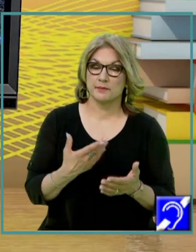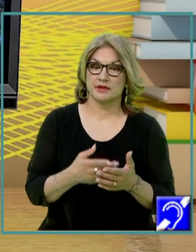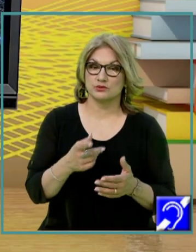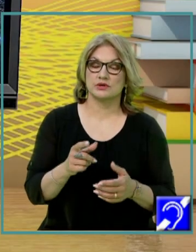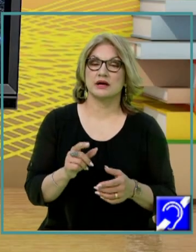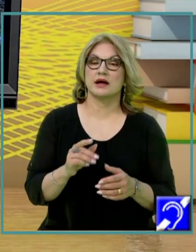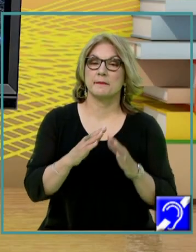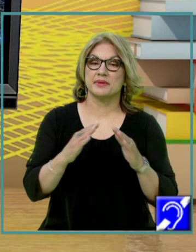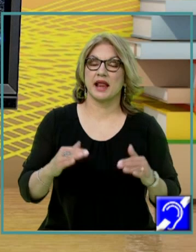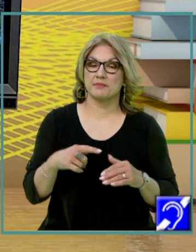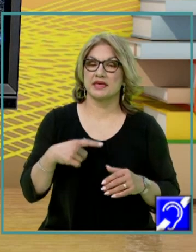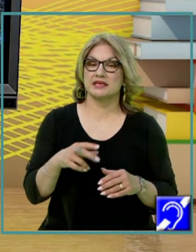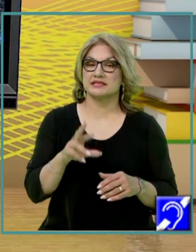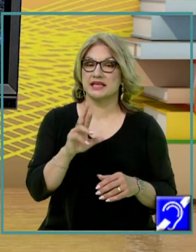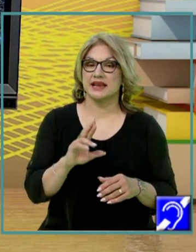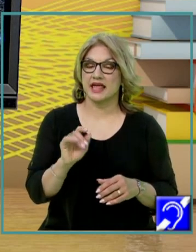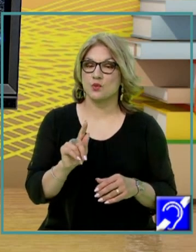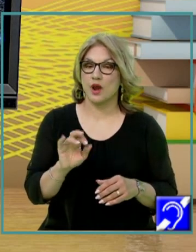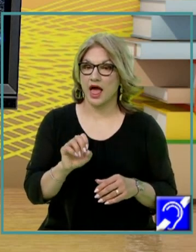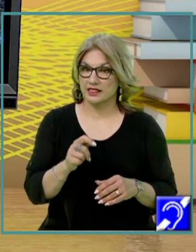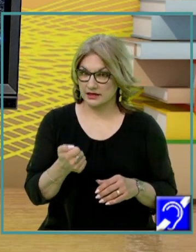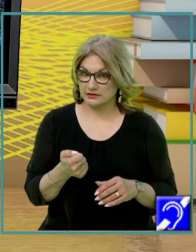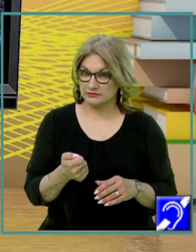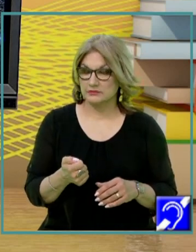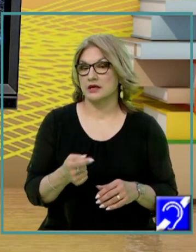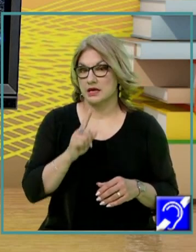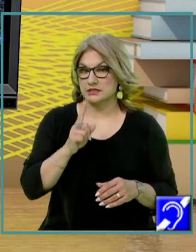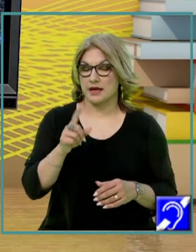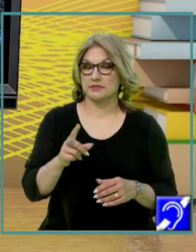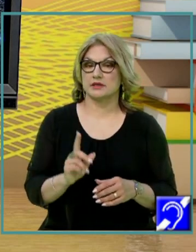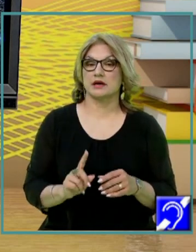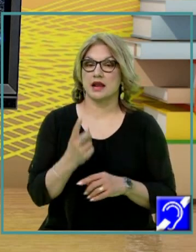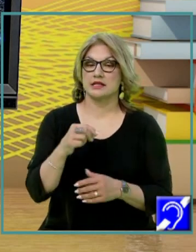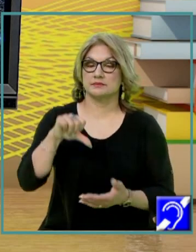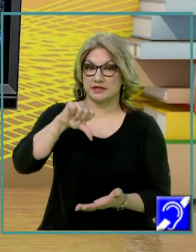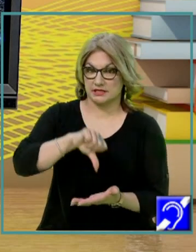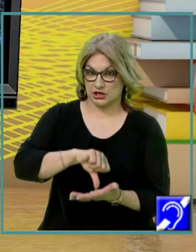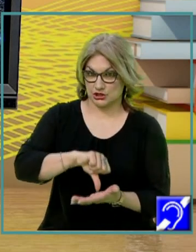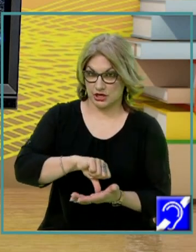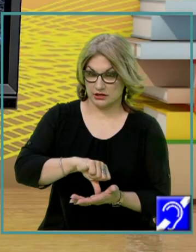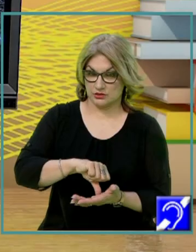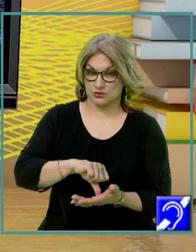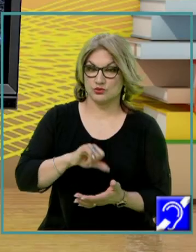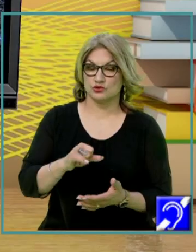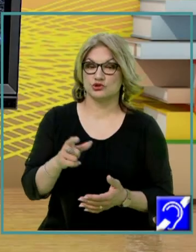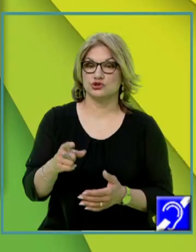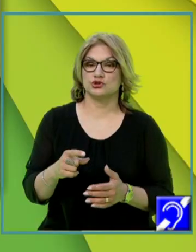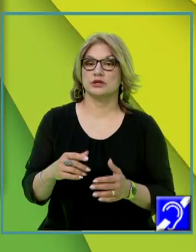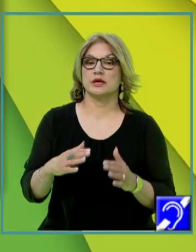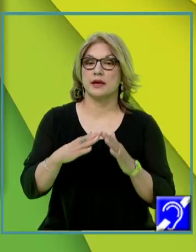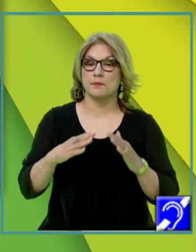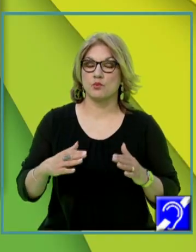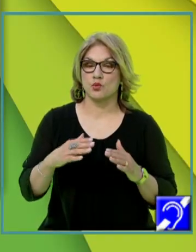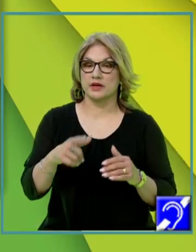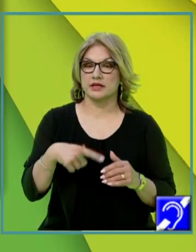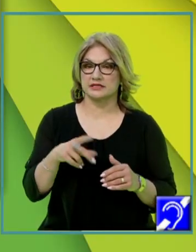regulată și este patulateră regulată. Deci, înseamnă că înălțimea cade în centru pătratului. Și muchile laterale sunt congruente. Deci, înseamnă